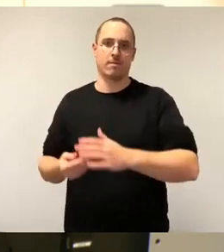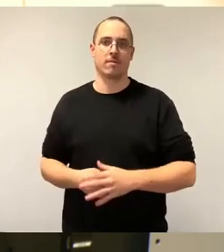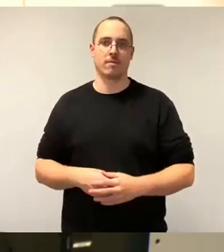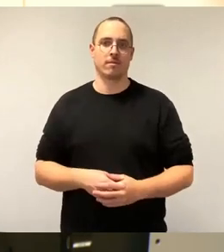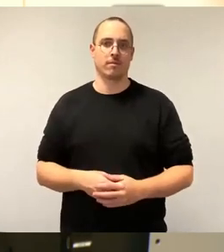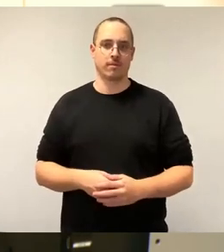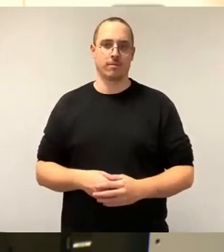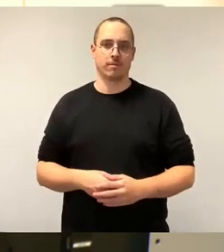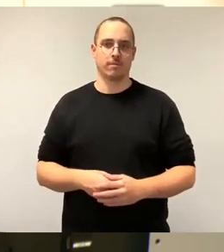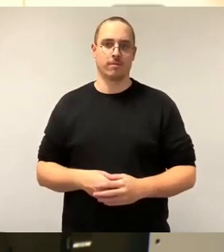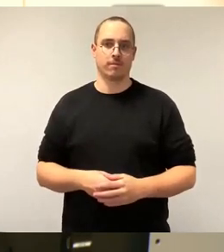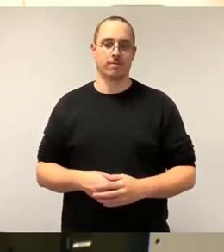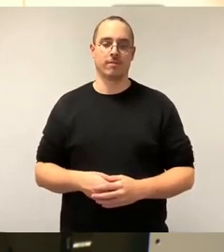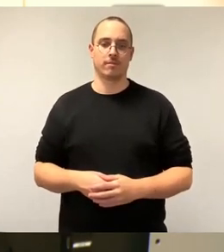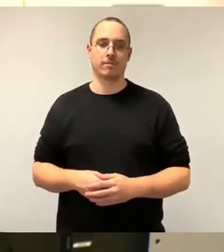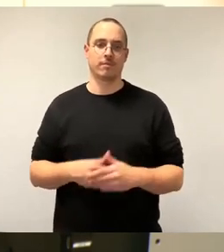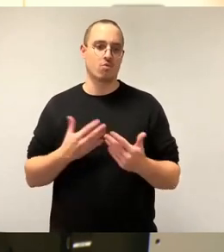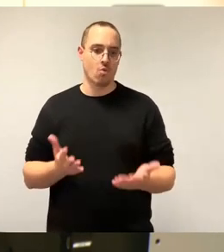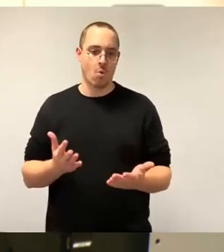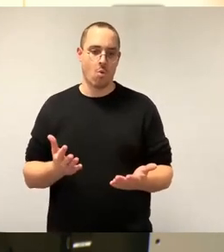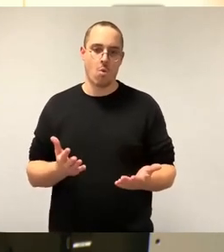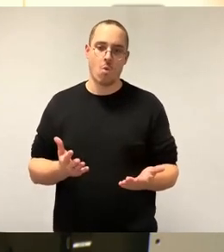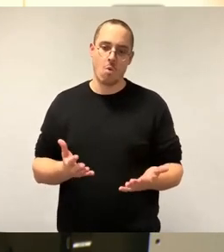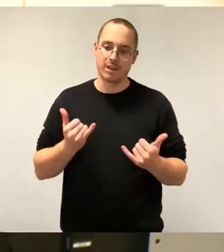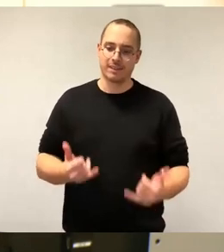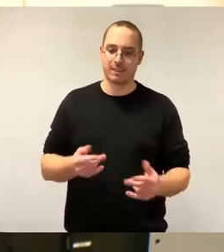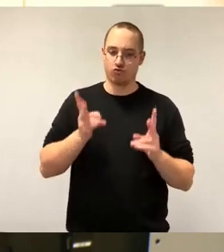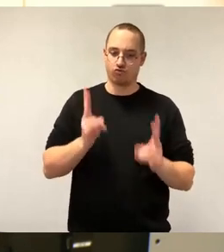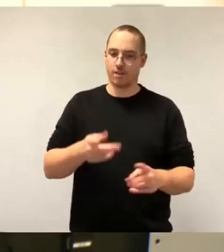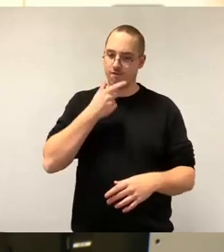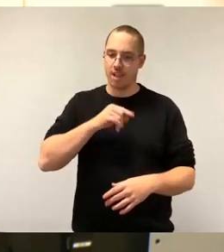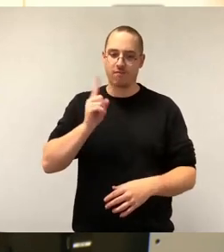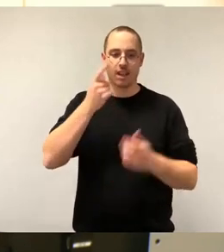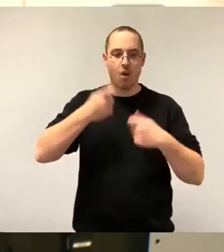Stadt jetzt wieder aufzubauen. Und das sollten wir verdammt nochmal auch nicht schwarz reden.